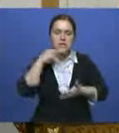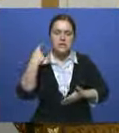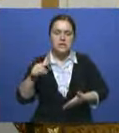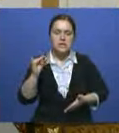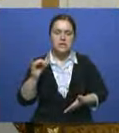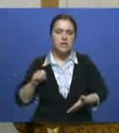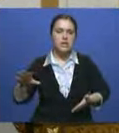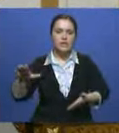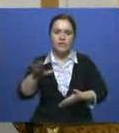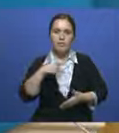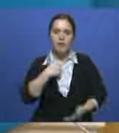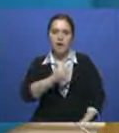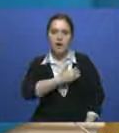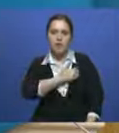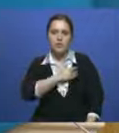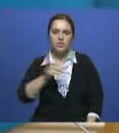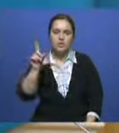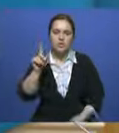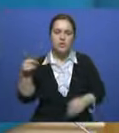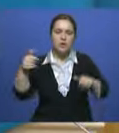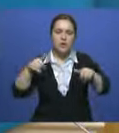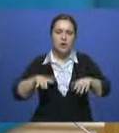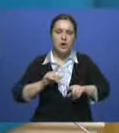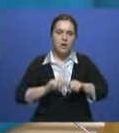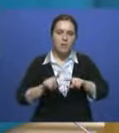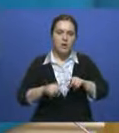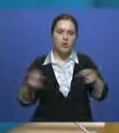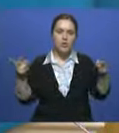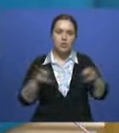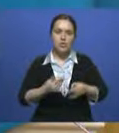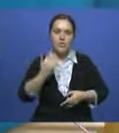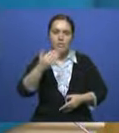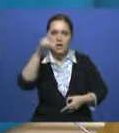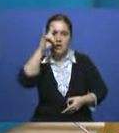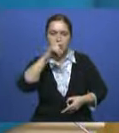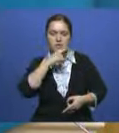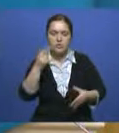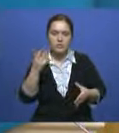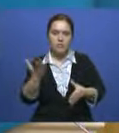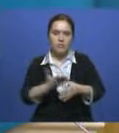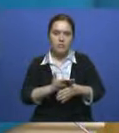Европы. Мне бы хотелось, чтобы она разрешилась, и в этом контексте ваша страна играет особую роль».